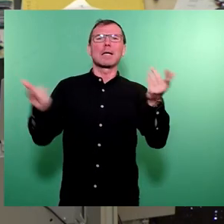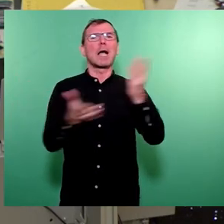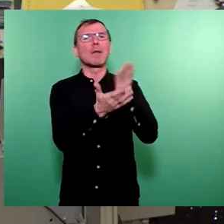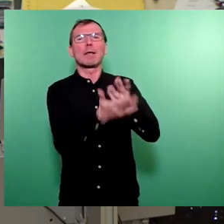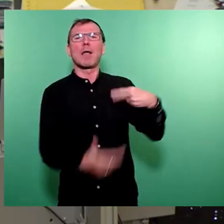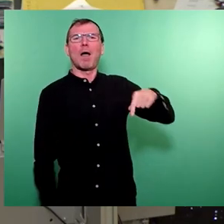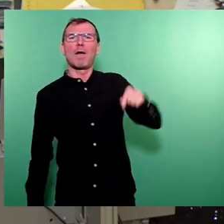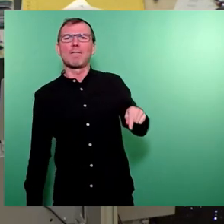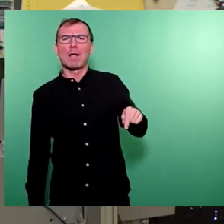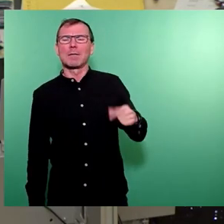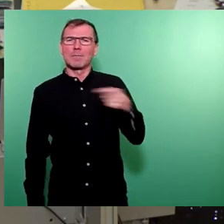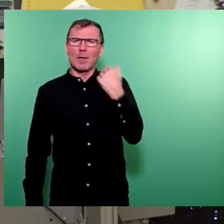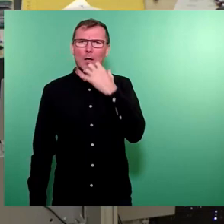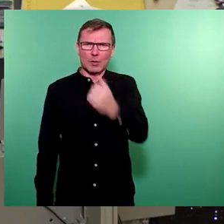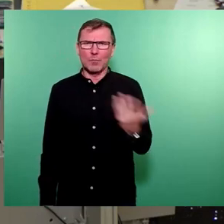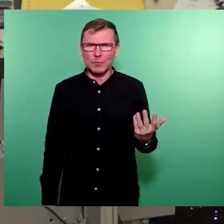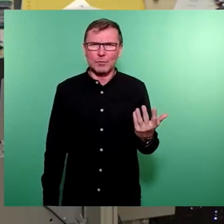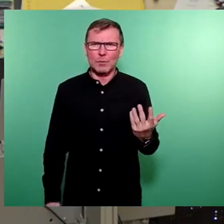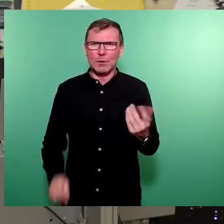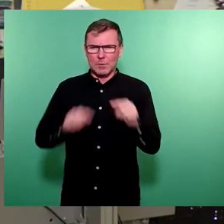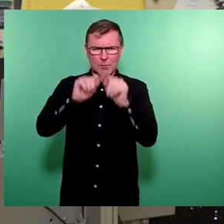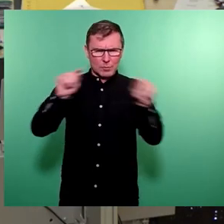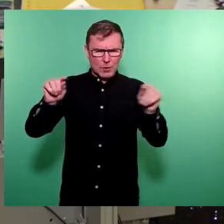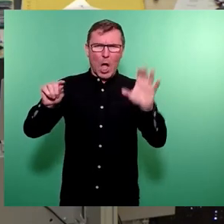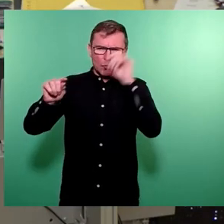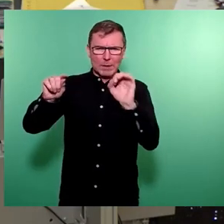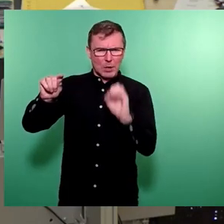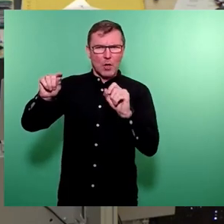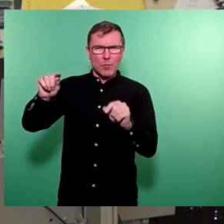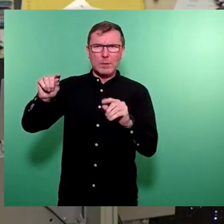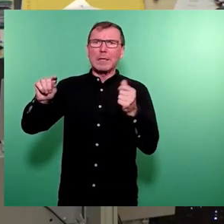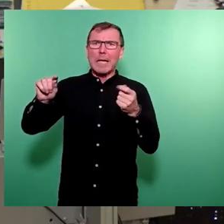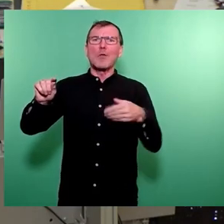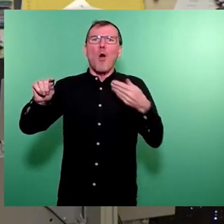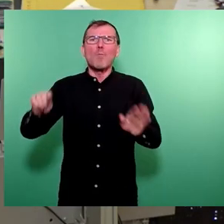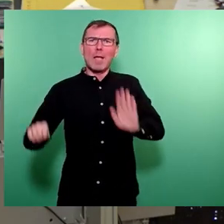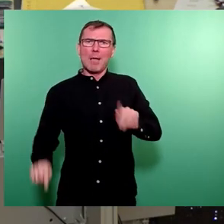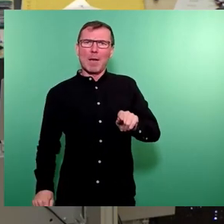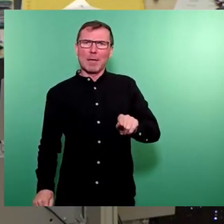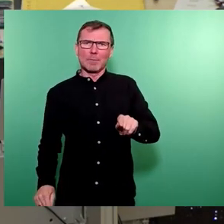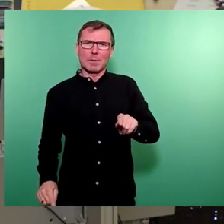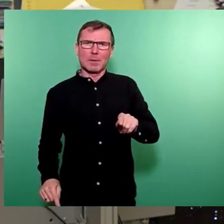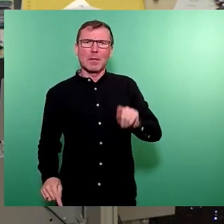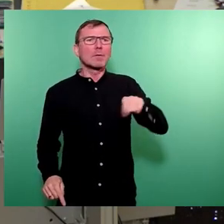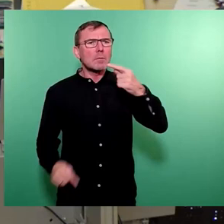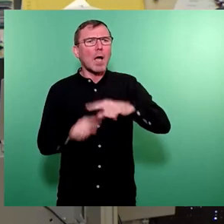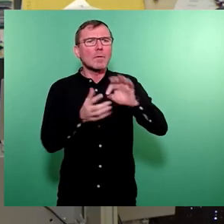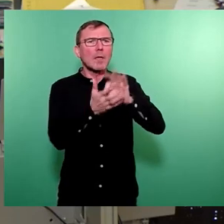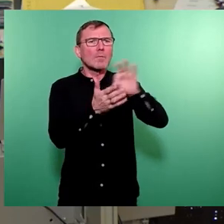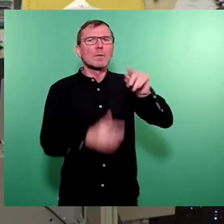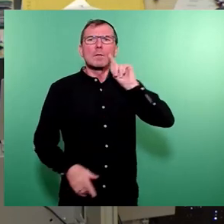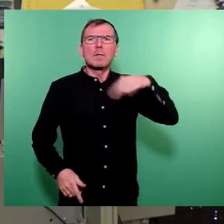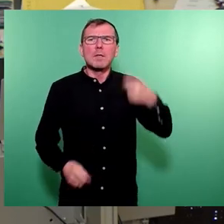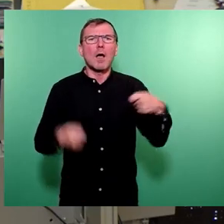Was wir uns gewünscht hätten, dass unten drunter nicht nur das schwarze Null steht, sondern Geld übrig bleibt, weil es wird auch andere Dinge geben, die wir nächstes Jahr